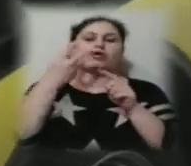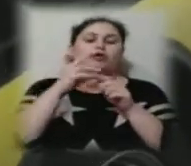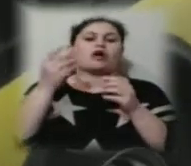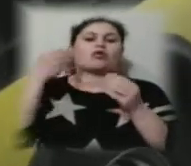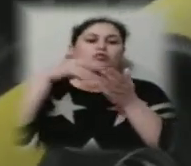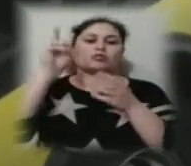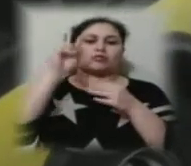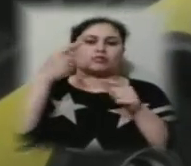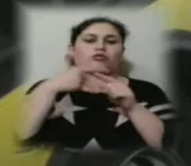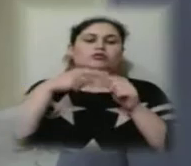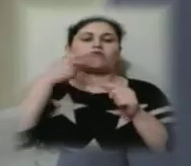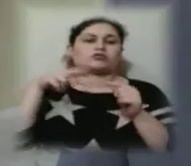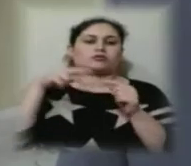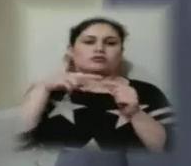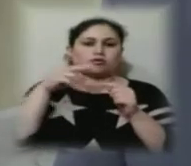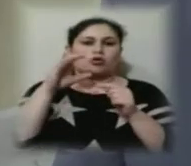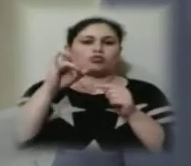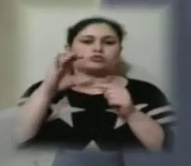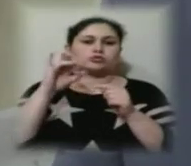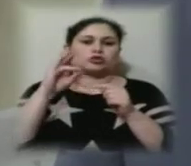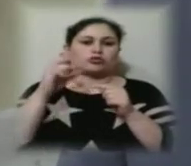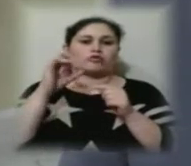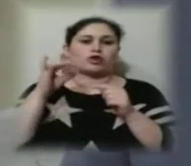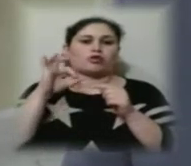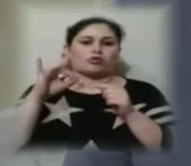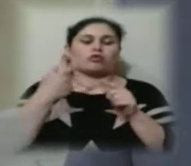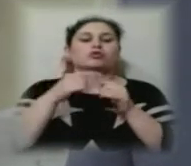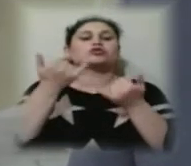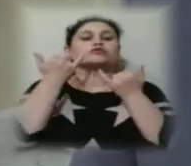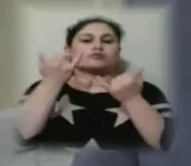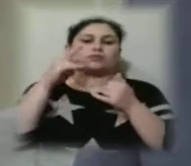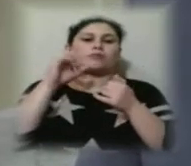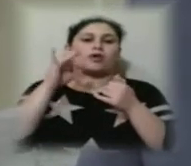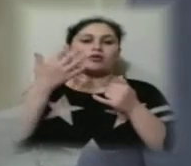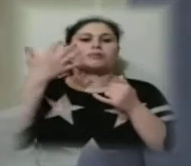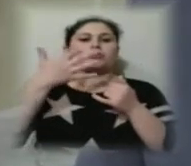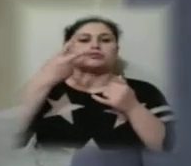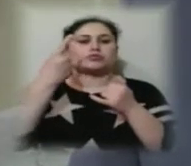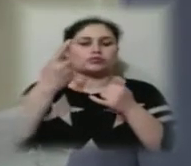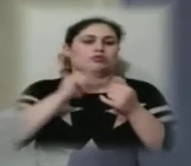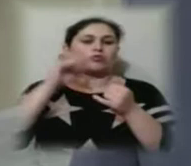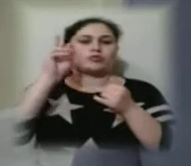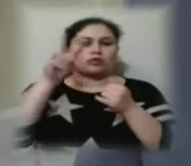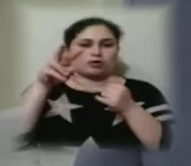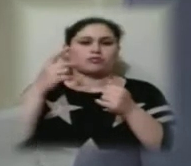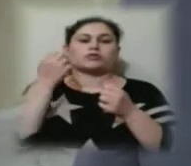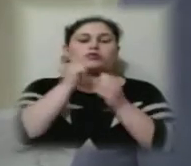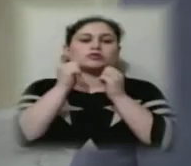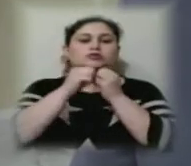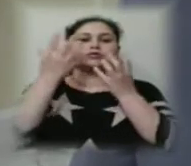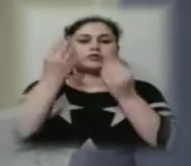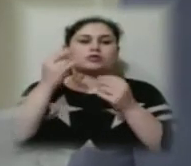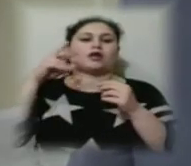підприємства Єгор Устинов. На сьогоднішній день в нашому парку працює 51 тролейбус, щодня на лінії виходить